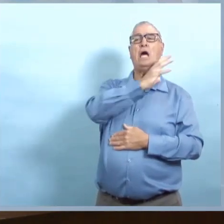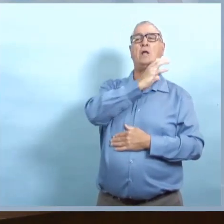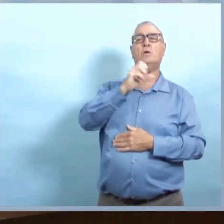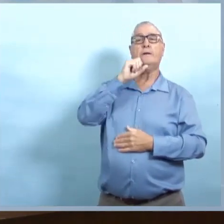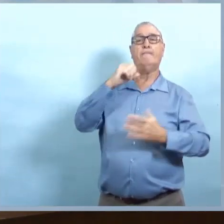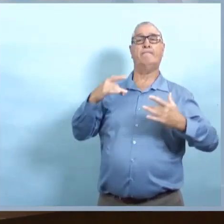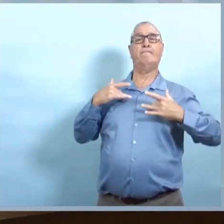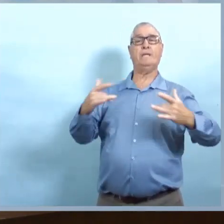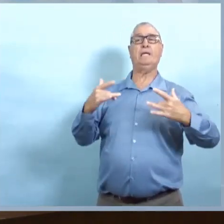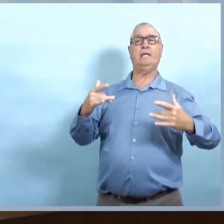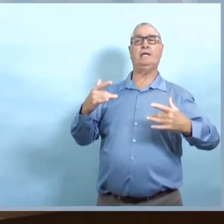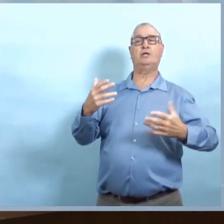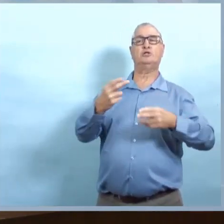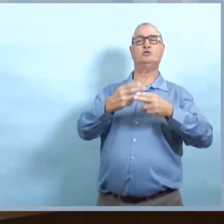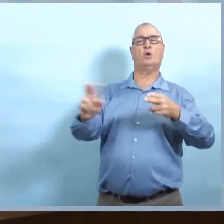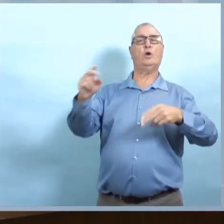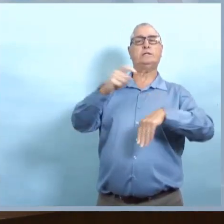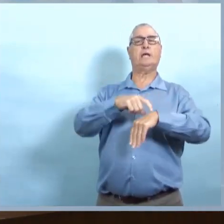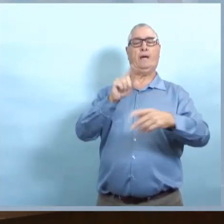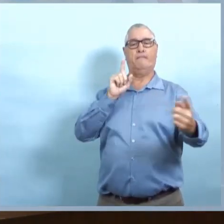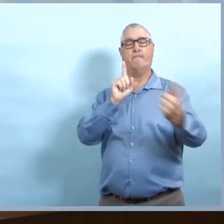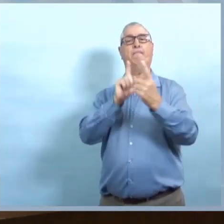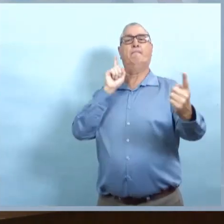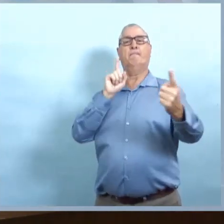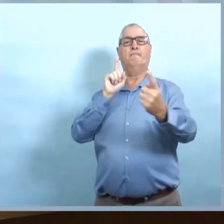pour permettre aux gens de prendre des décisions éclairées.